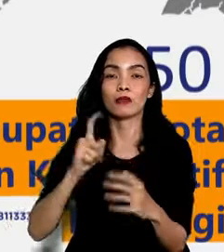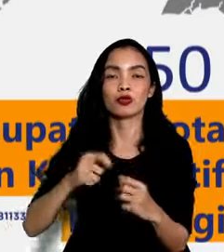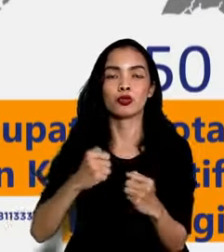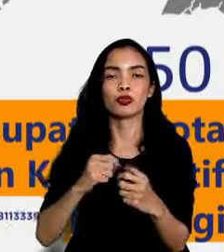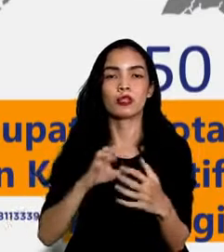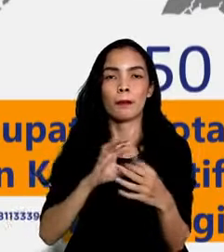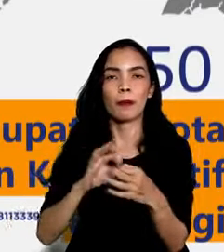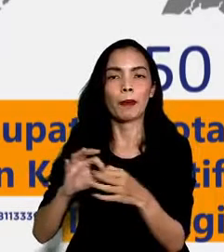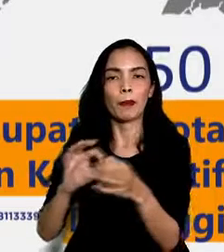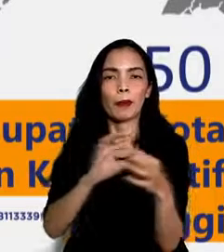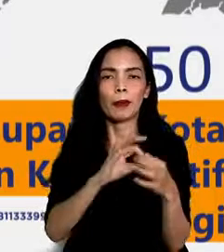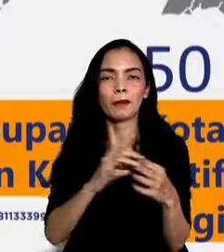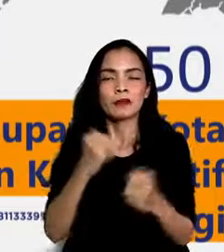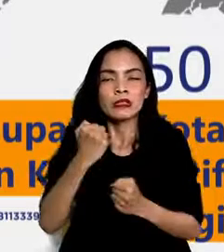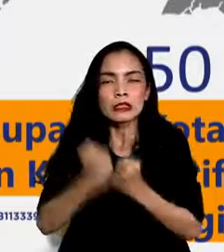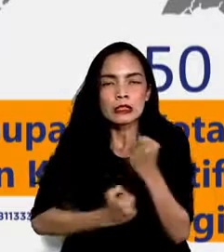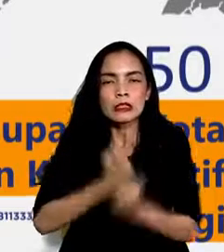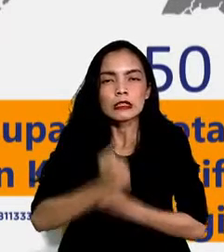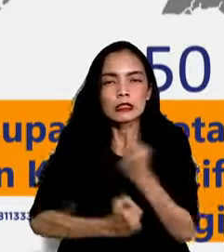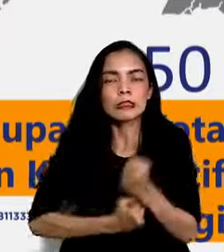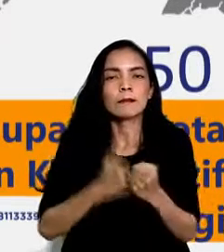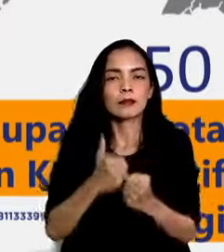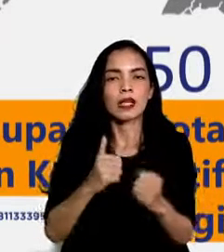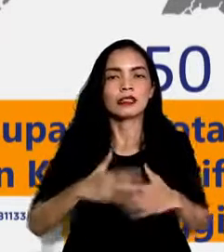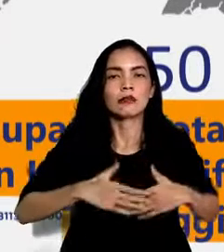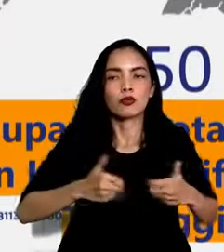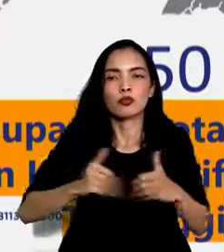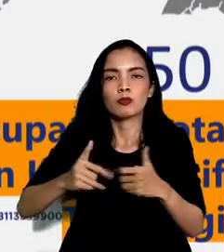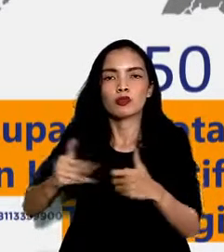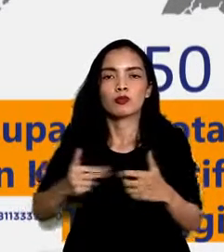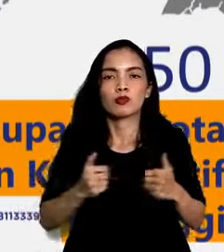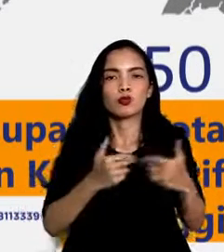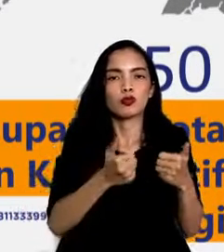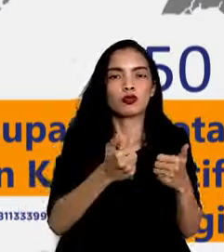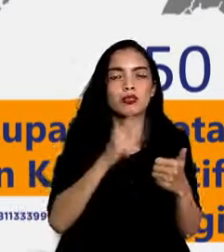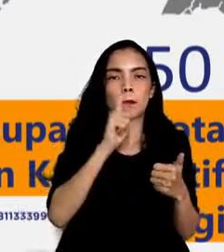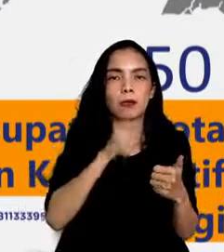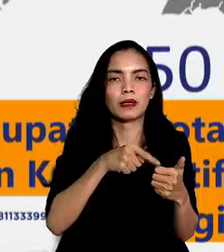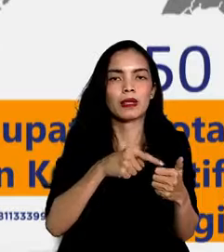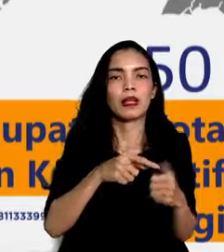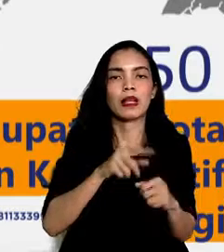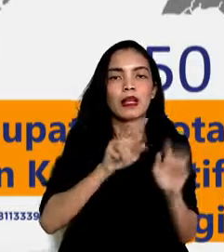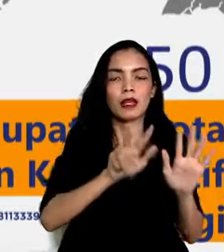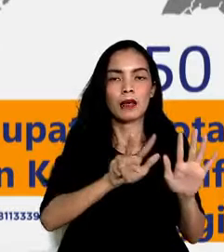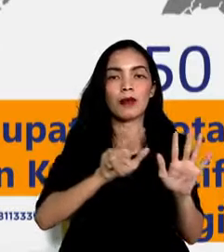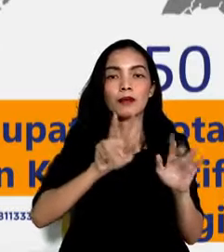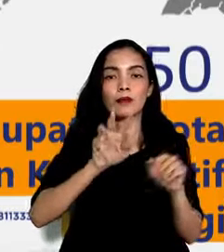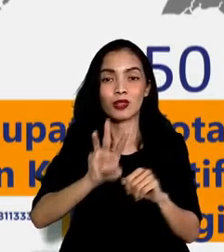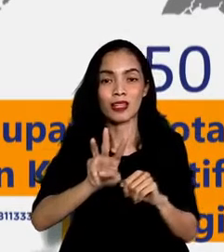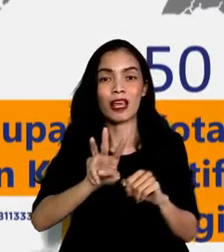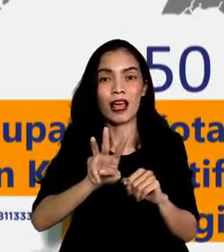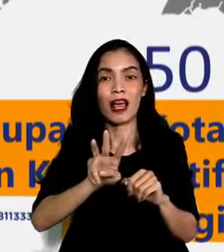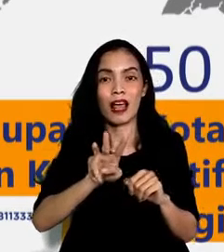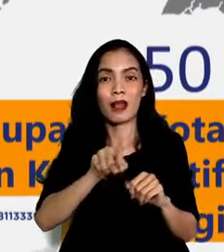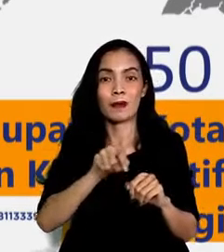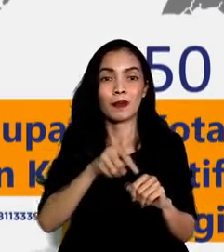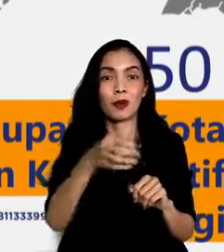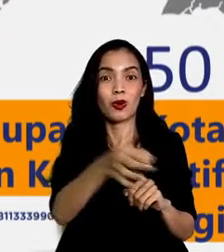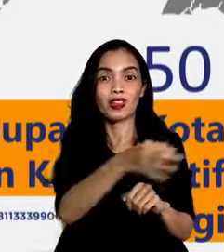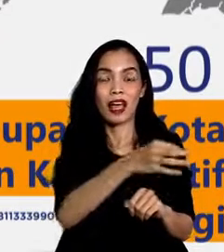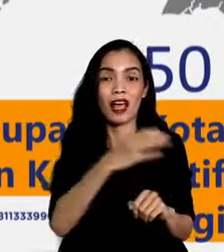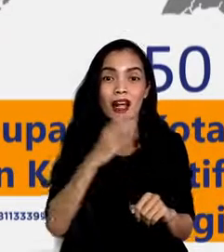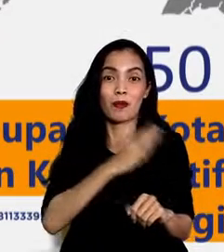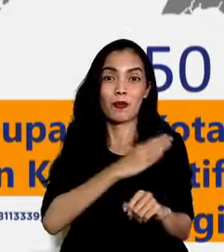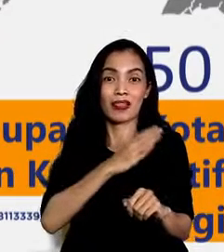kesembuhan juga semakin tinggi. Sebanyak 83 dari 131 kabupaten kota tersebut